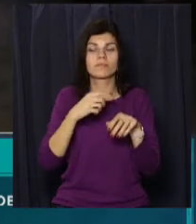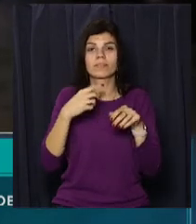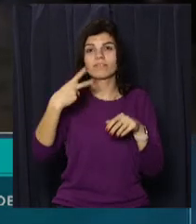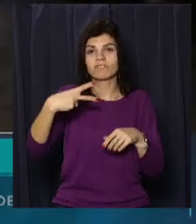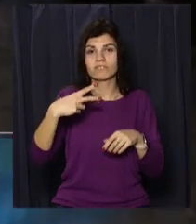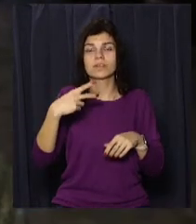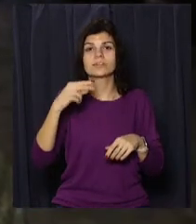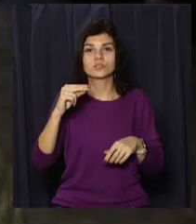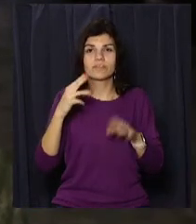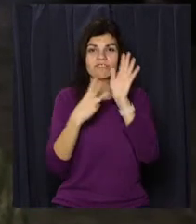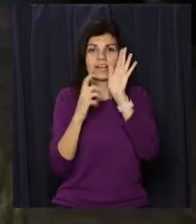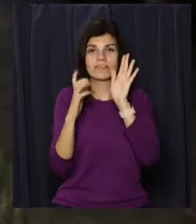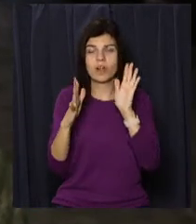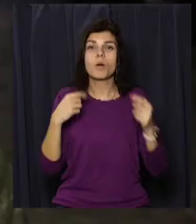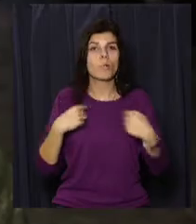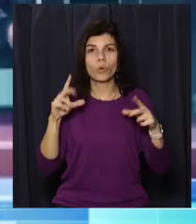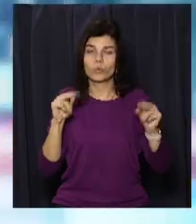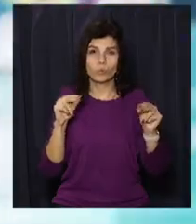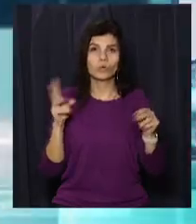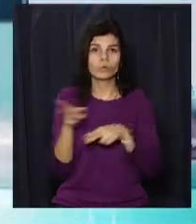хвилин. Загиблих та постраждалих на пожежі немає.